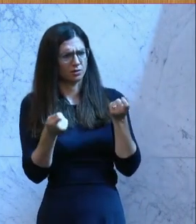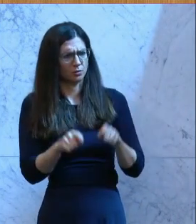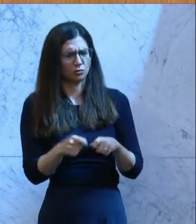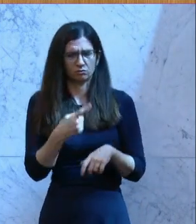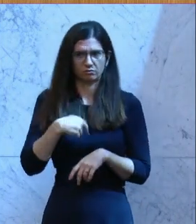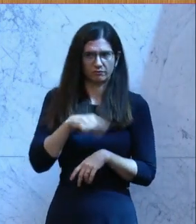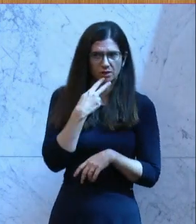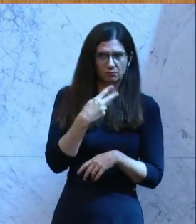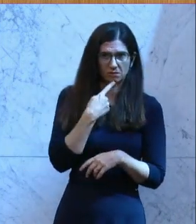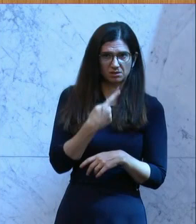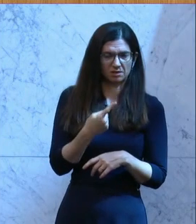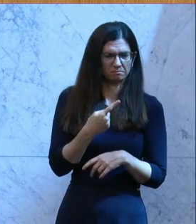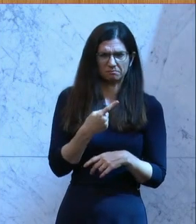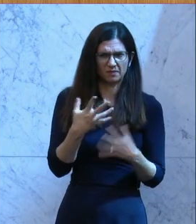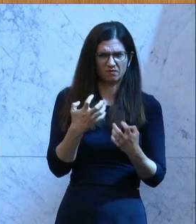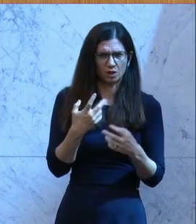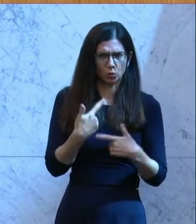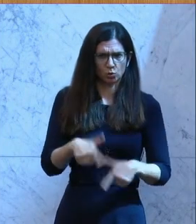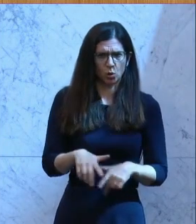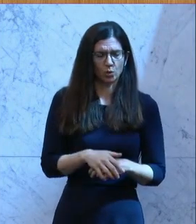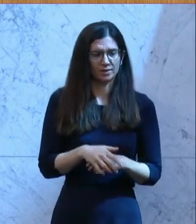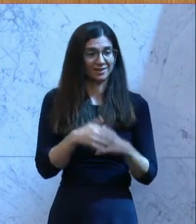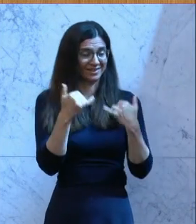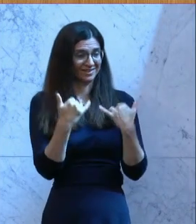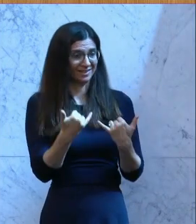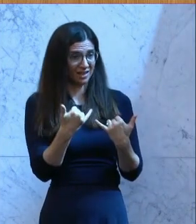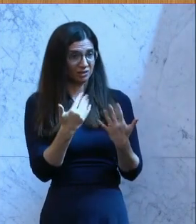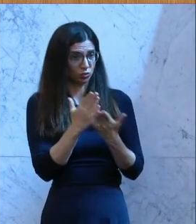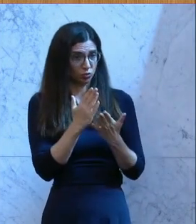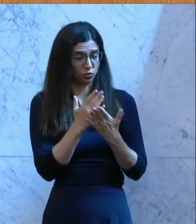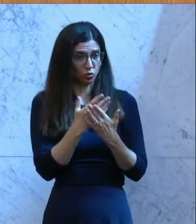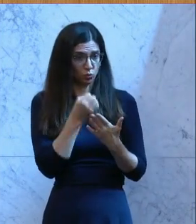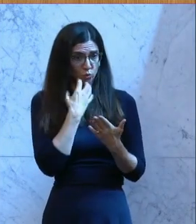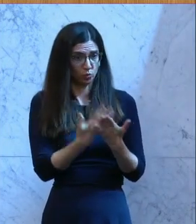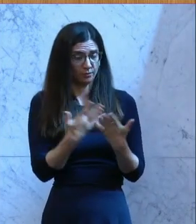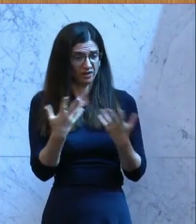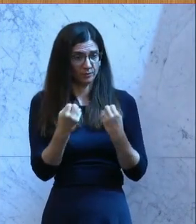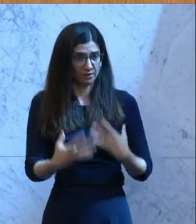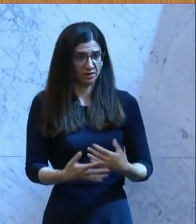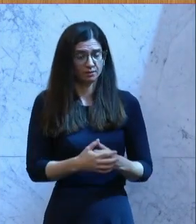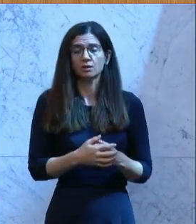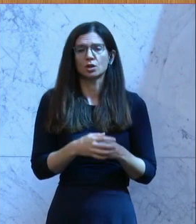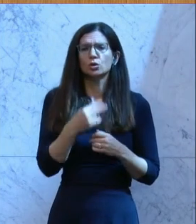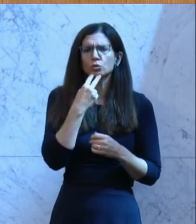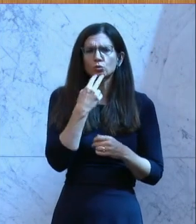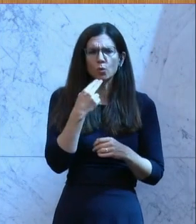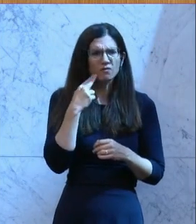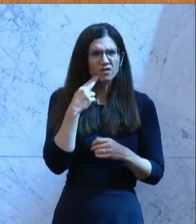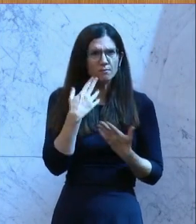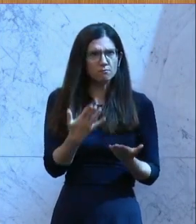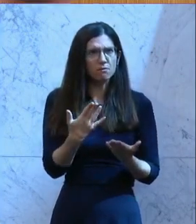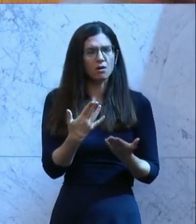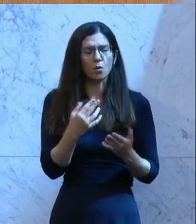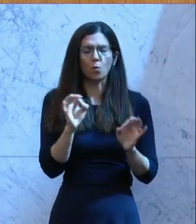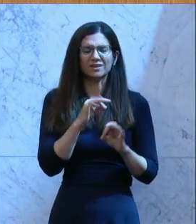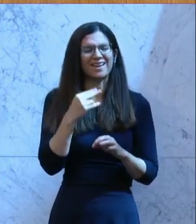gesagt haben, das wird nicht wirken. Jetzt geben Sie selber zu. Was ist passiert? Die Stromkonzerne haben oder